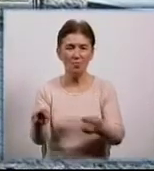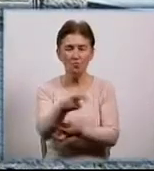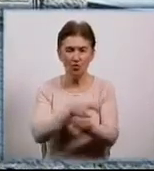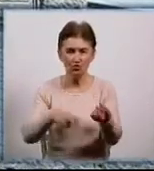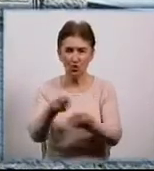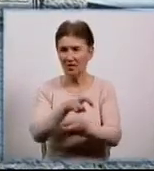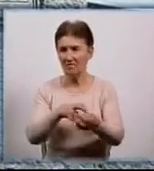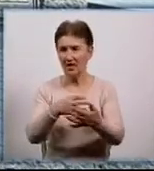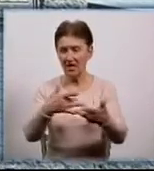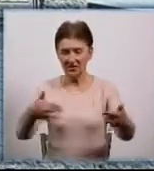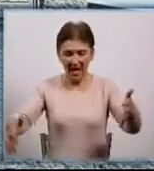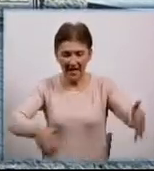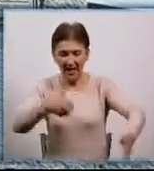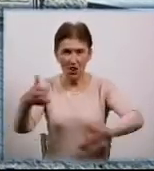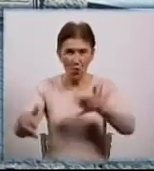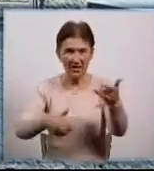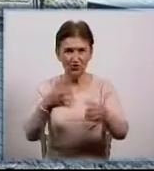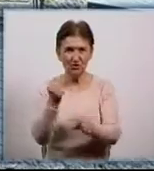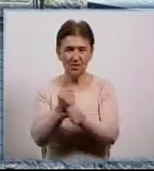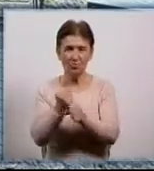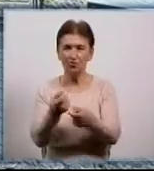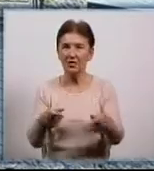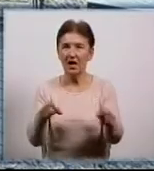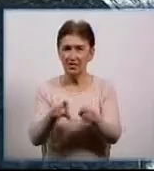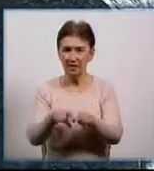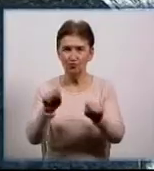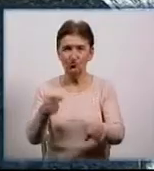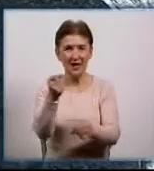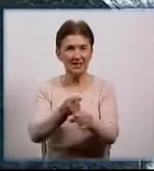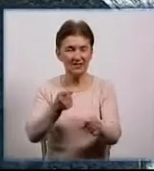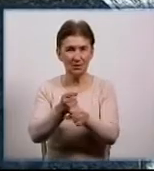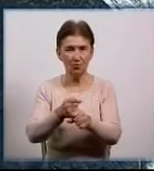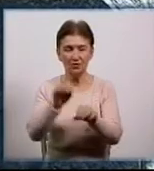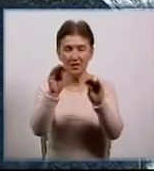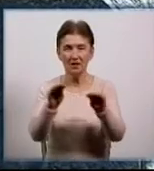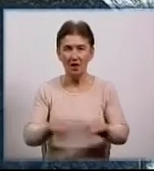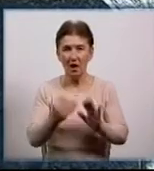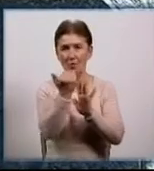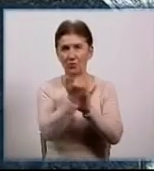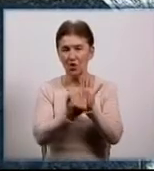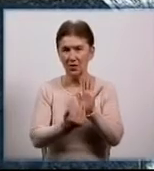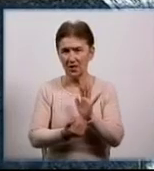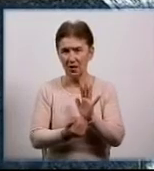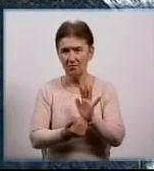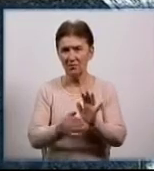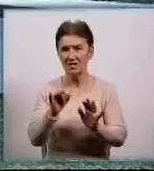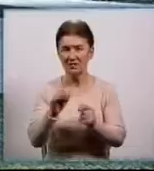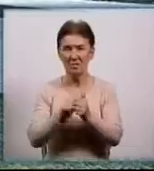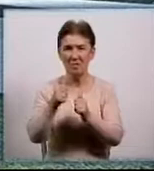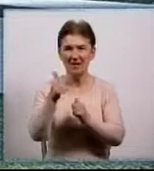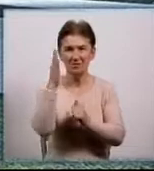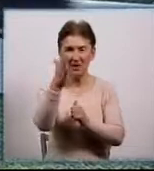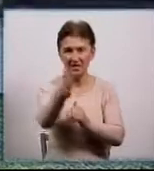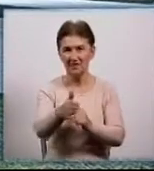геодезичні та археологічні роботи. Таким чином хочуть розробити програму відновлення фортеця Святої Лисавети з перспективою створення